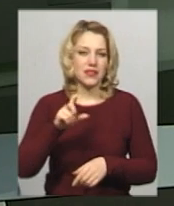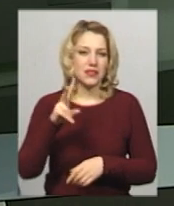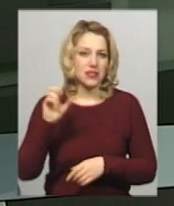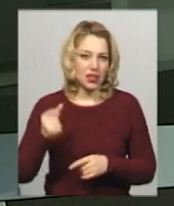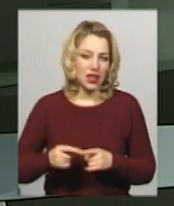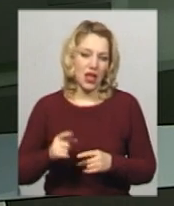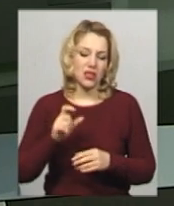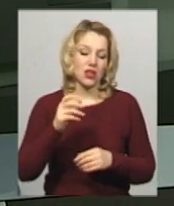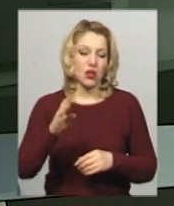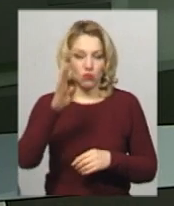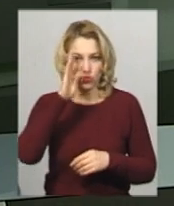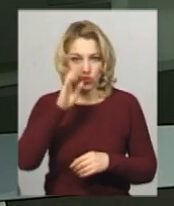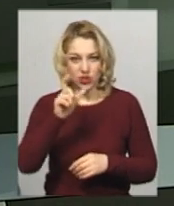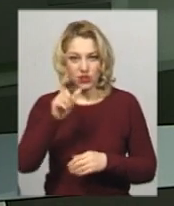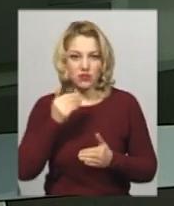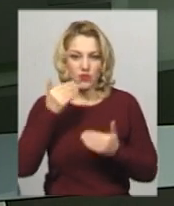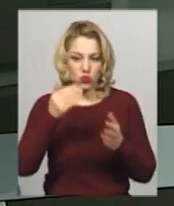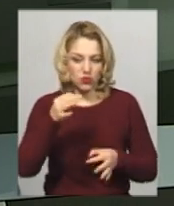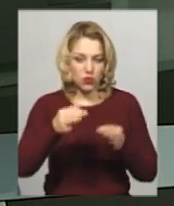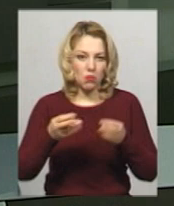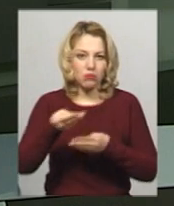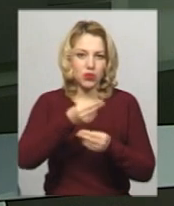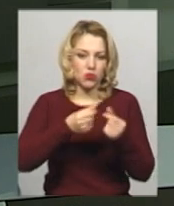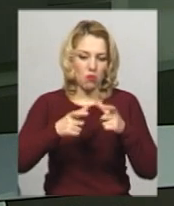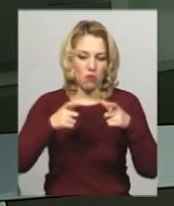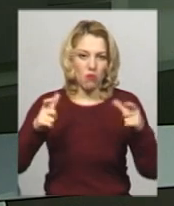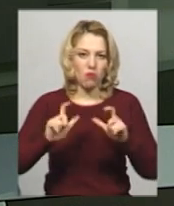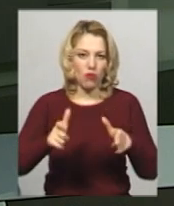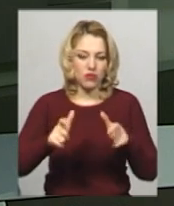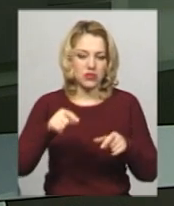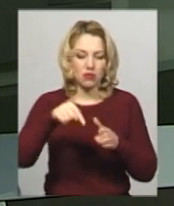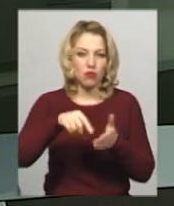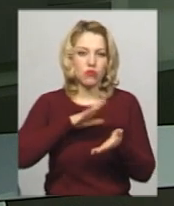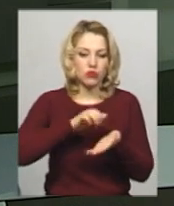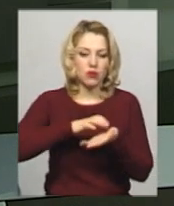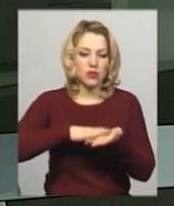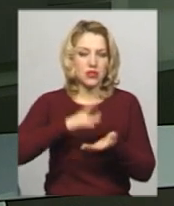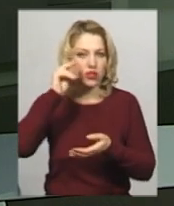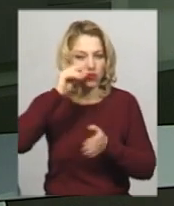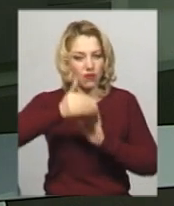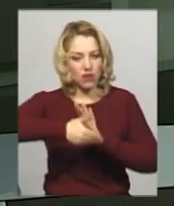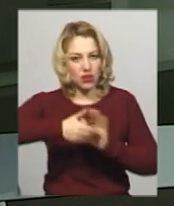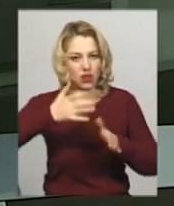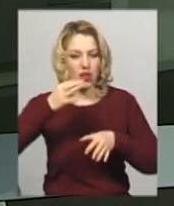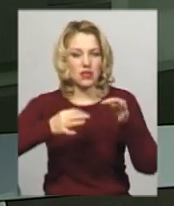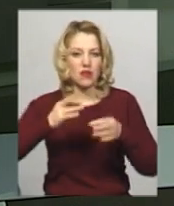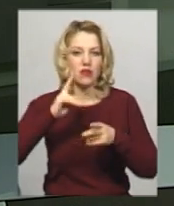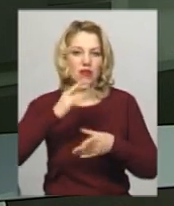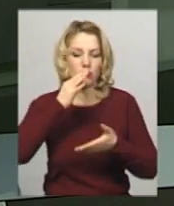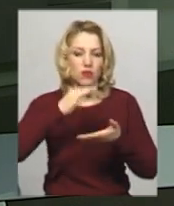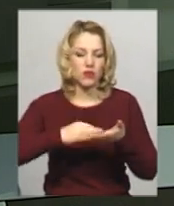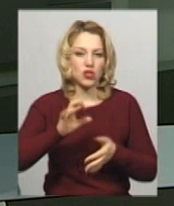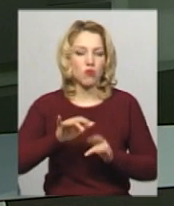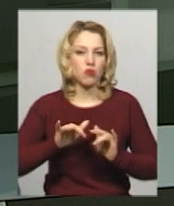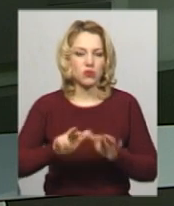до суду звернувся хмельничанин з підробленою повісткою, в якій було вказано, що він на вказану дату викликається до суду в якості відповідача у